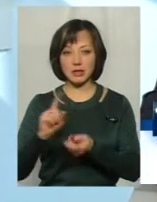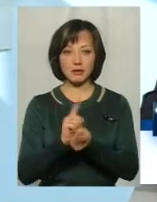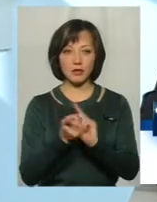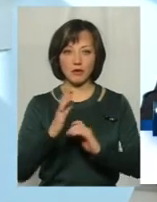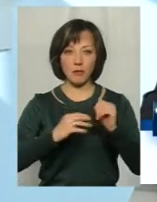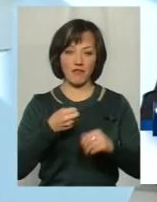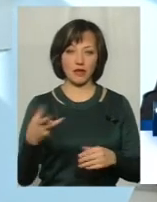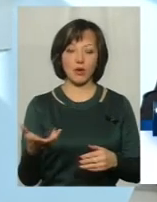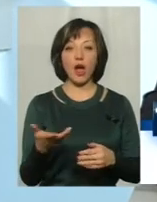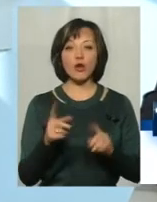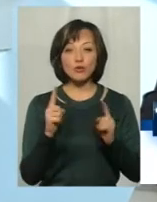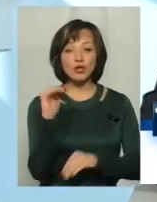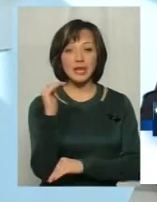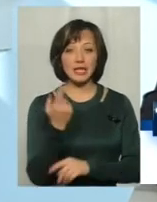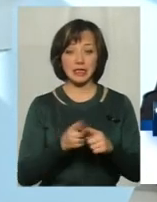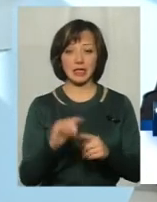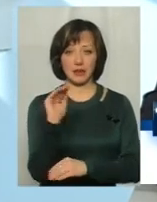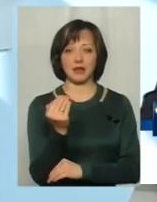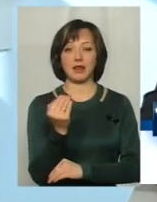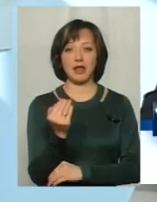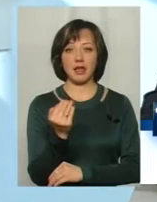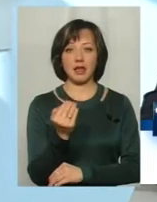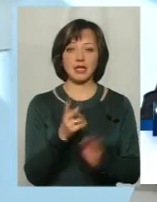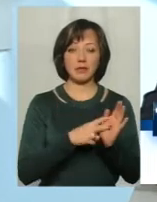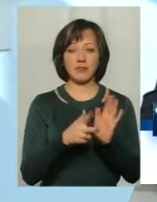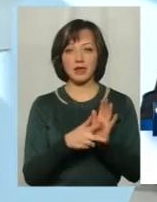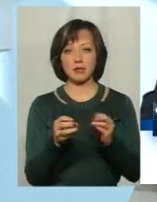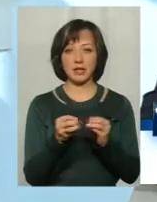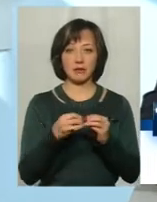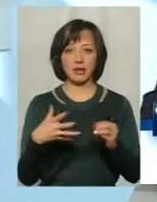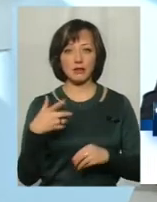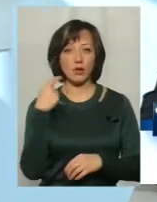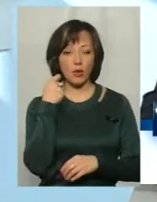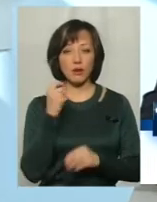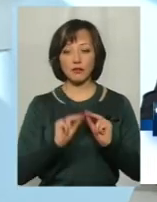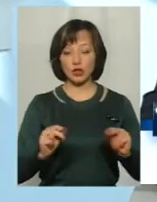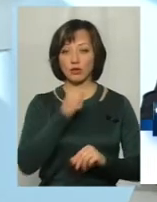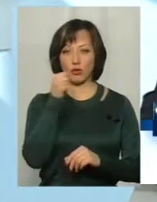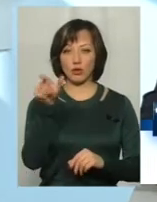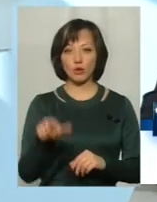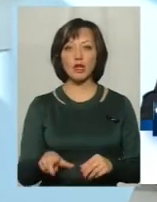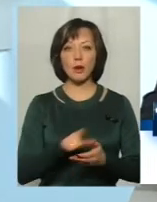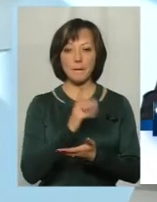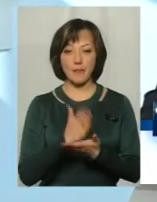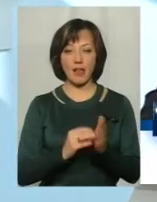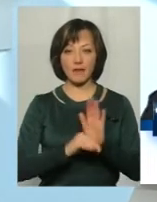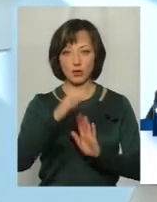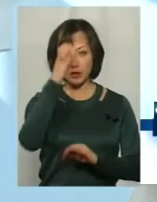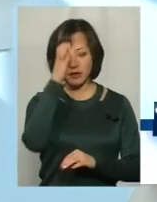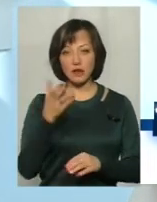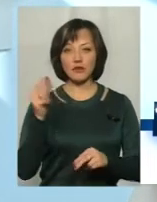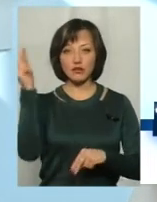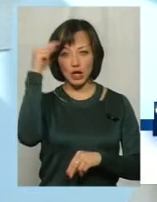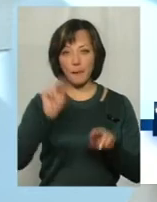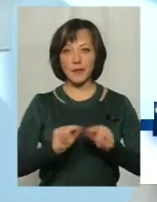професію. Тому що дитина – це дитина. Дитині 7, 8, 10, 15 років. Вчитель – доросла людина, яка має вищу освіту, яка